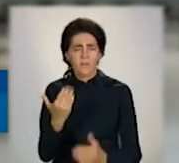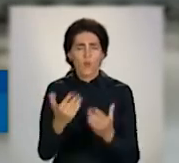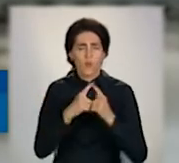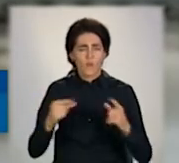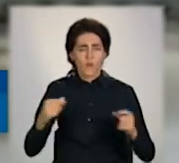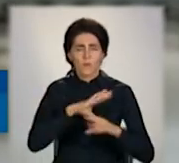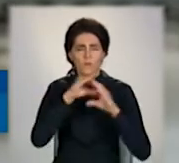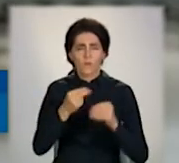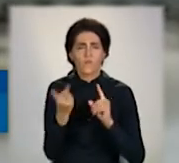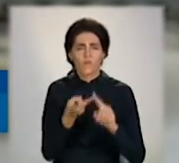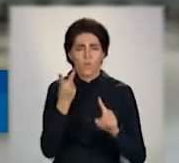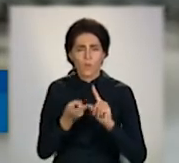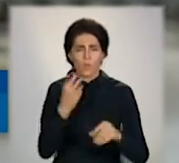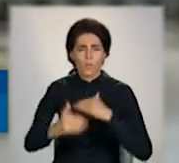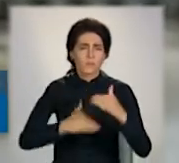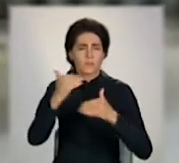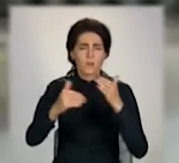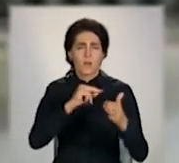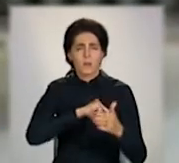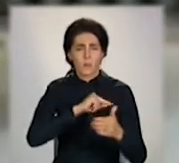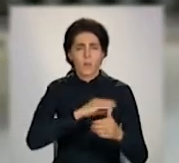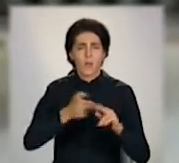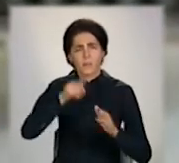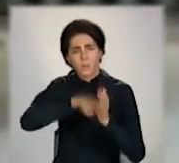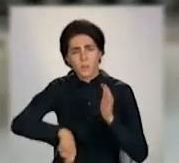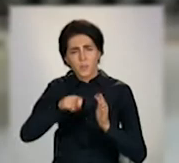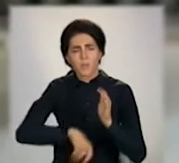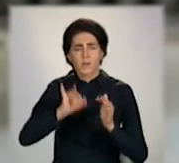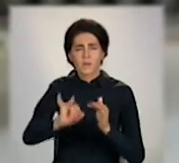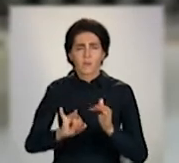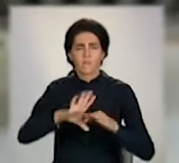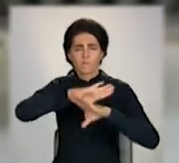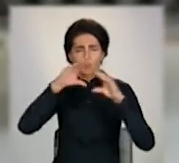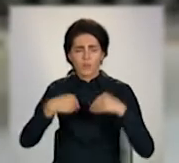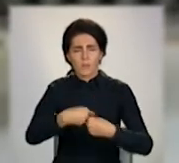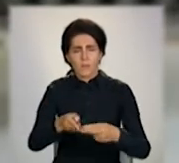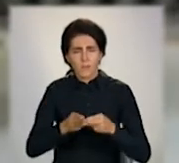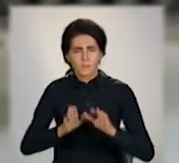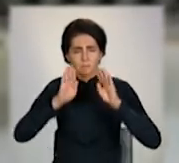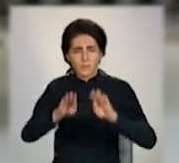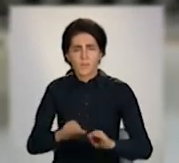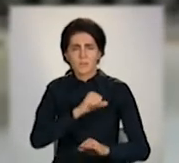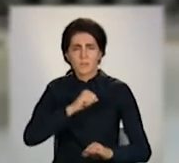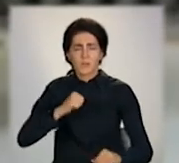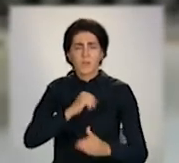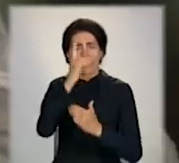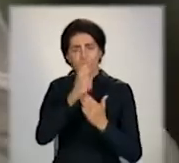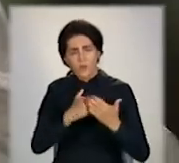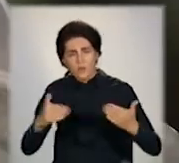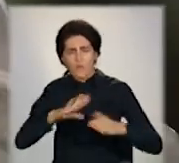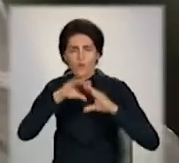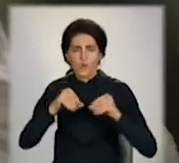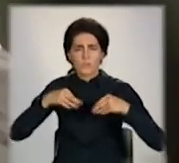Второстепенні роботи – це у нас були ревізія і наладка вертикального тракту ципучих